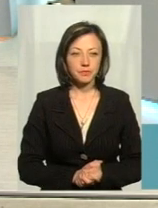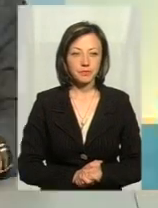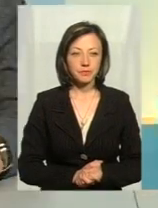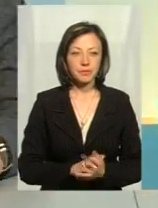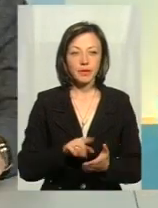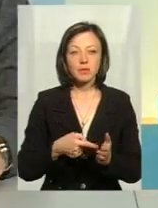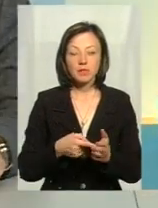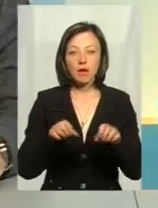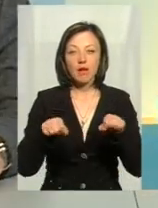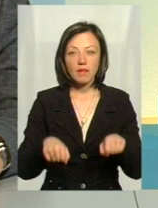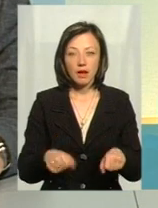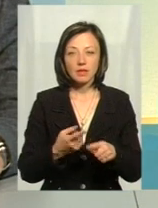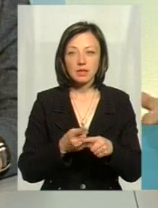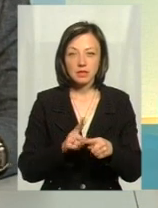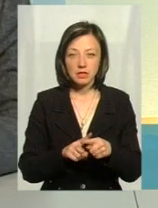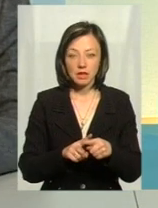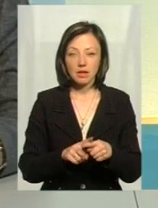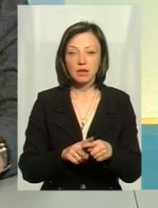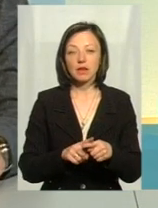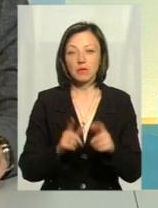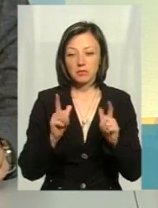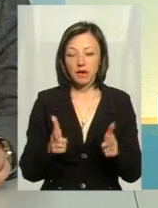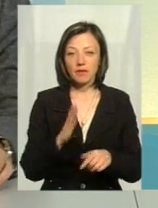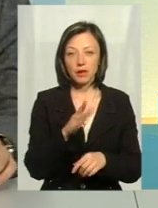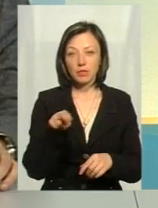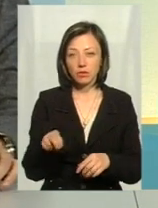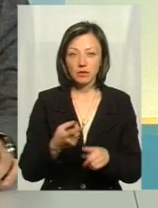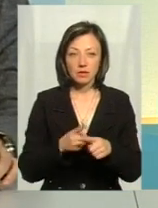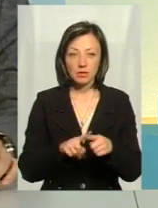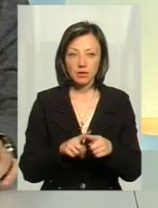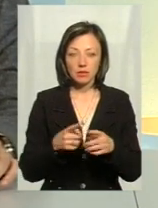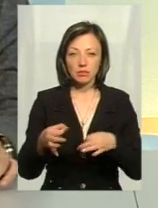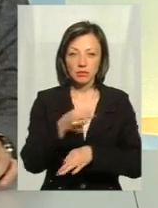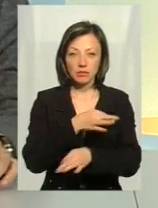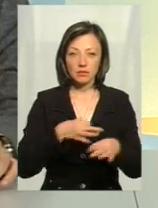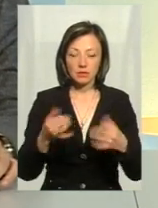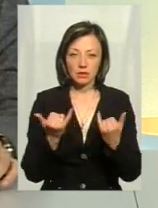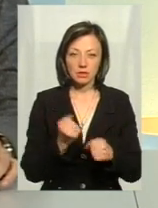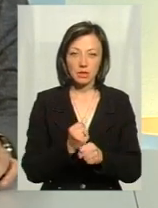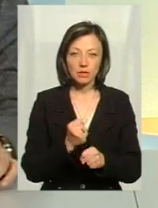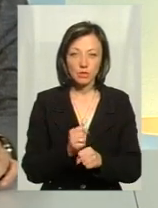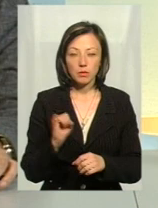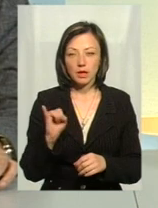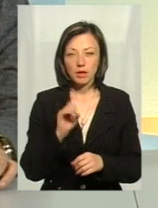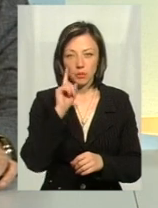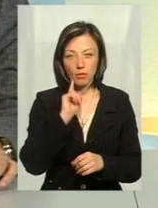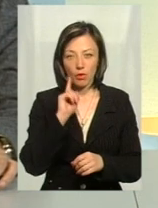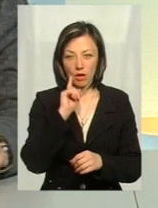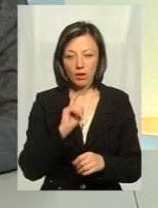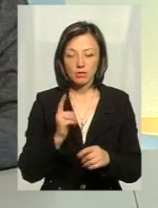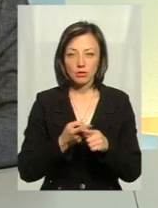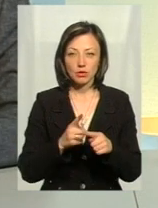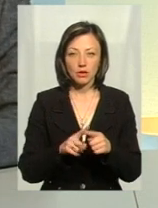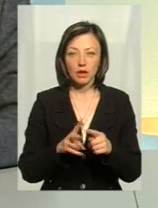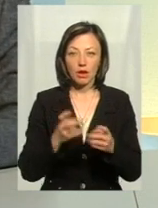міська влада на це йде, і Віталій Петрович, ми з цих сторон на цим питанням працюємо. І поки всього